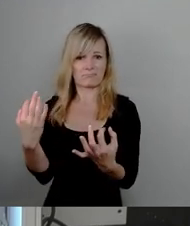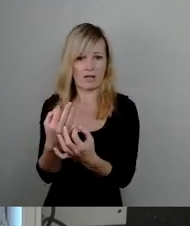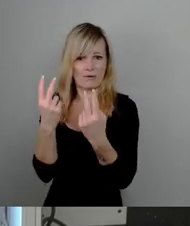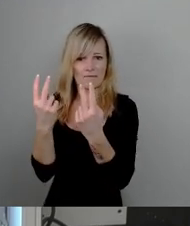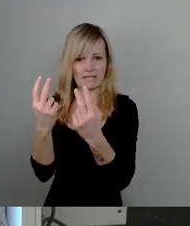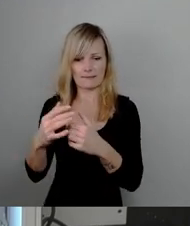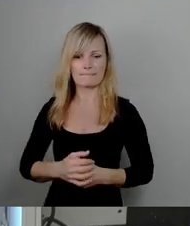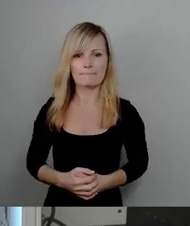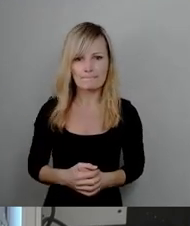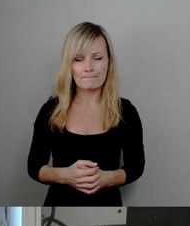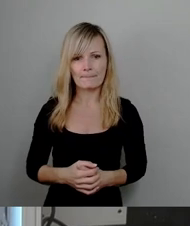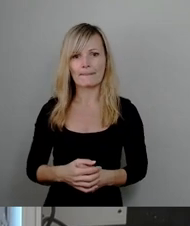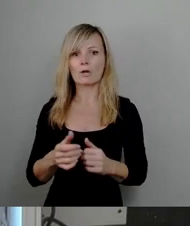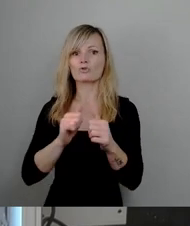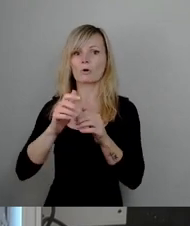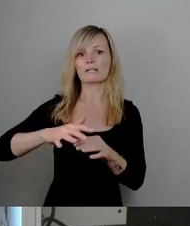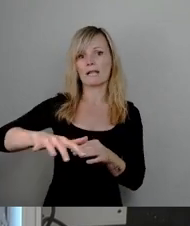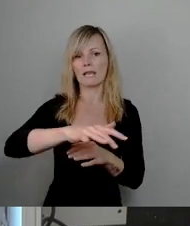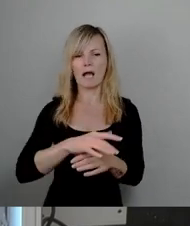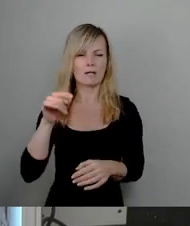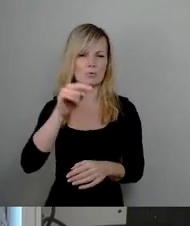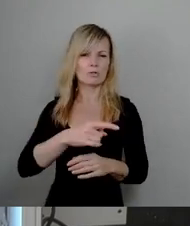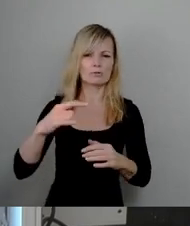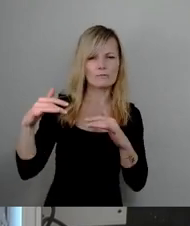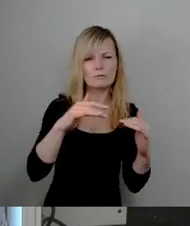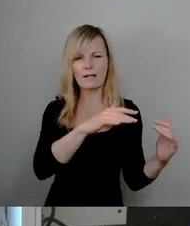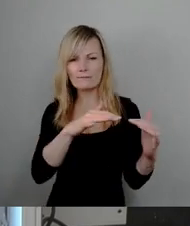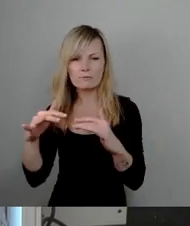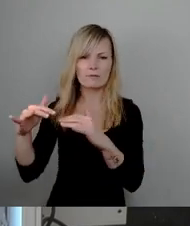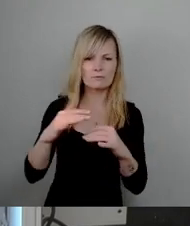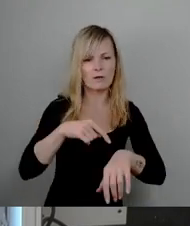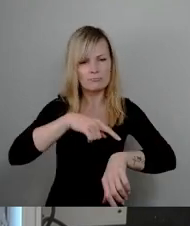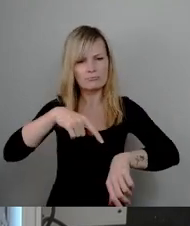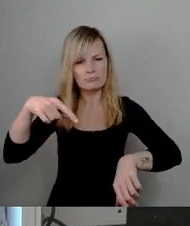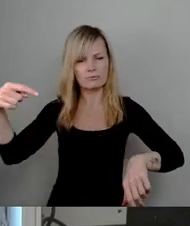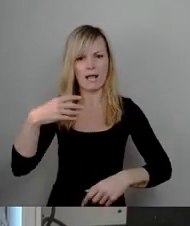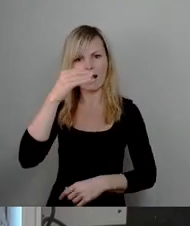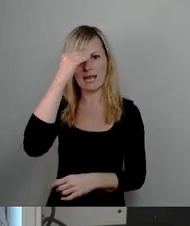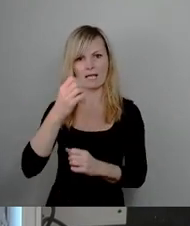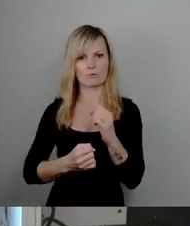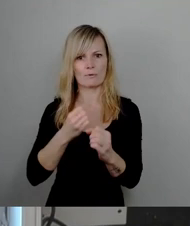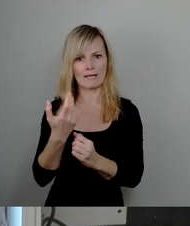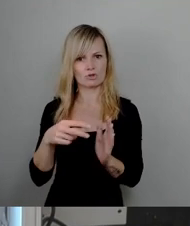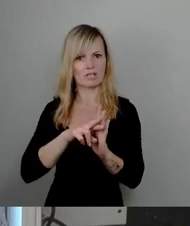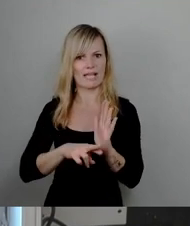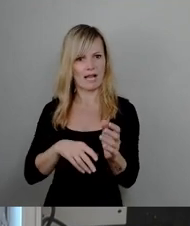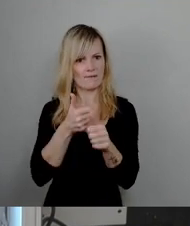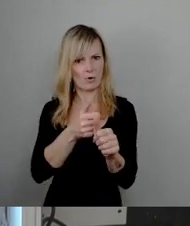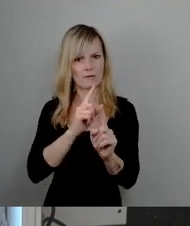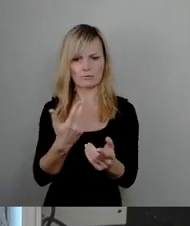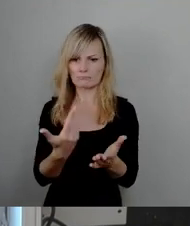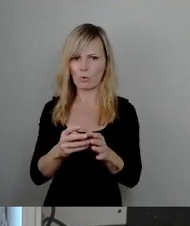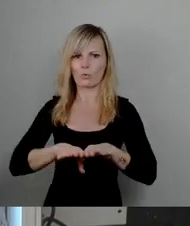Sportanlagen der Schule Fußball spielt, der lernt ganz automatisch, dass das Einhalten von Regeln Grundlage ist für unser